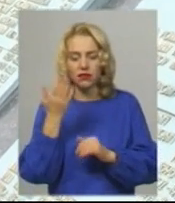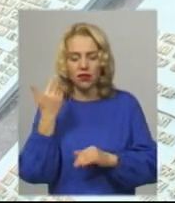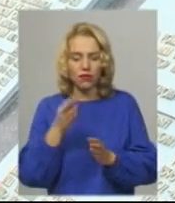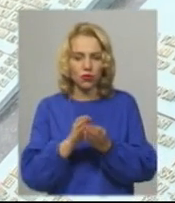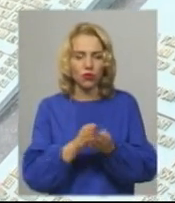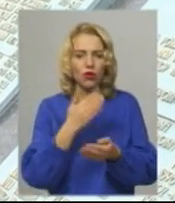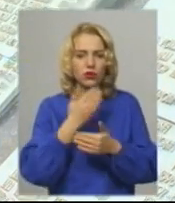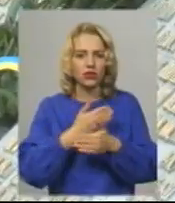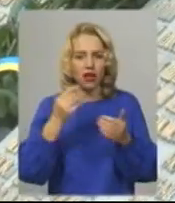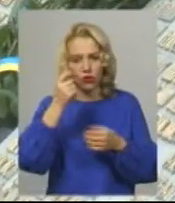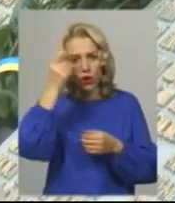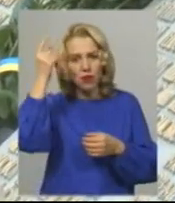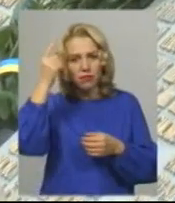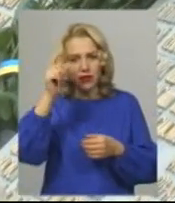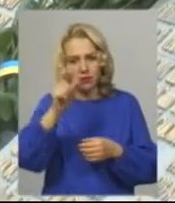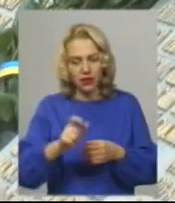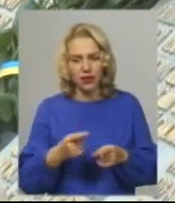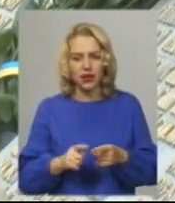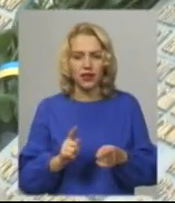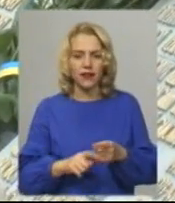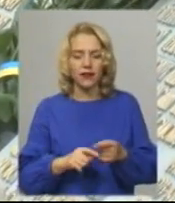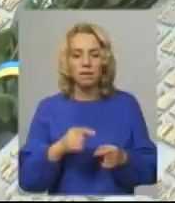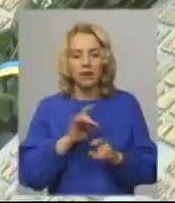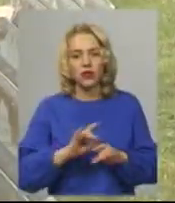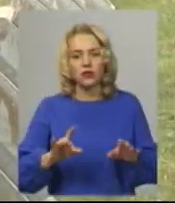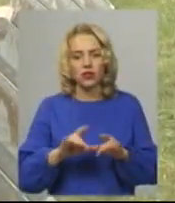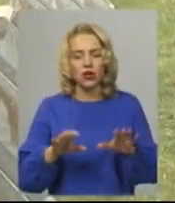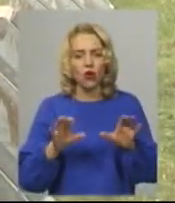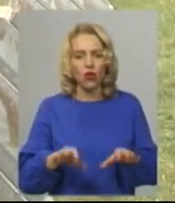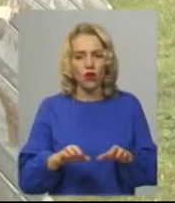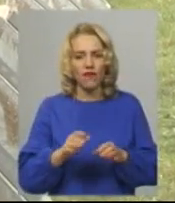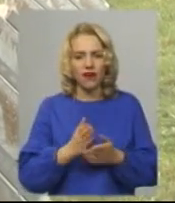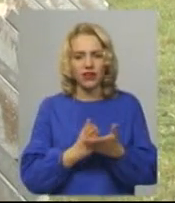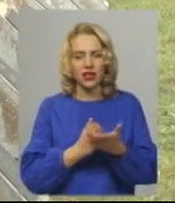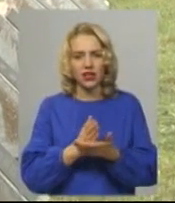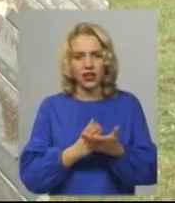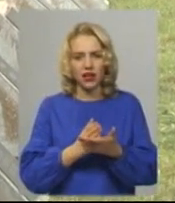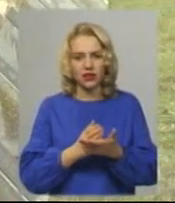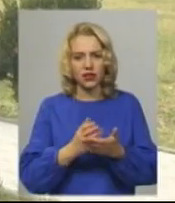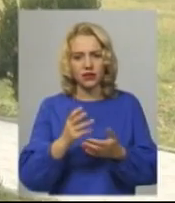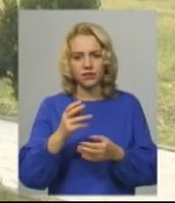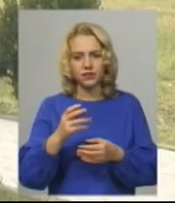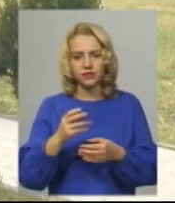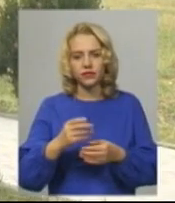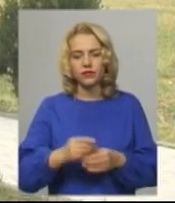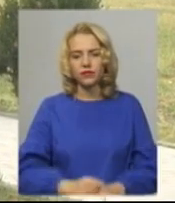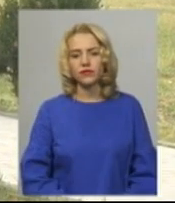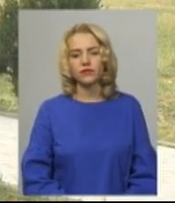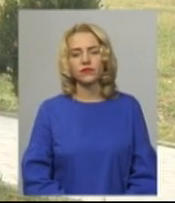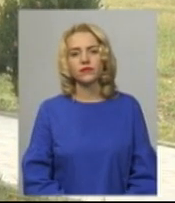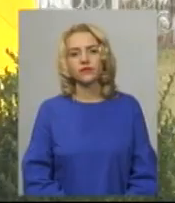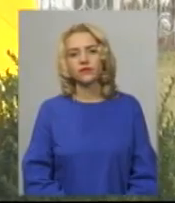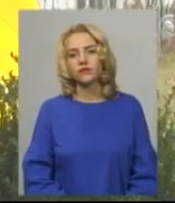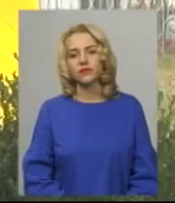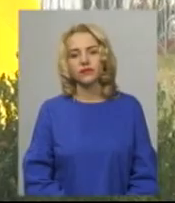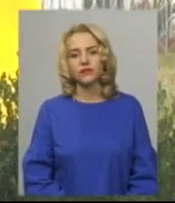тисячі учасників Другої світової війни та бойових дій, каже голова ветеранської організації Хмельницької області Володимир Купратий. Леся Боровець, Тетяна Ворожцова,